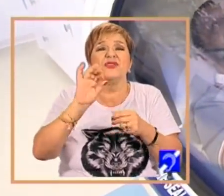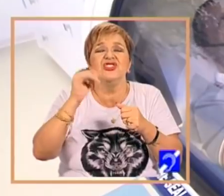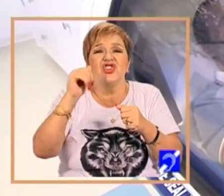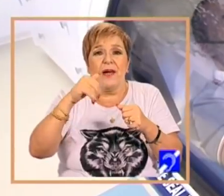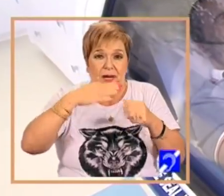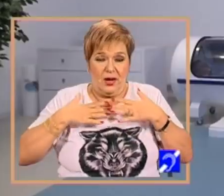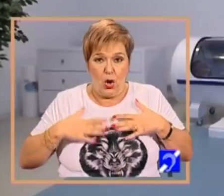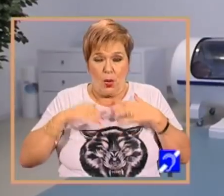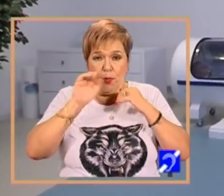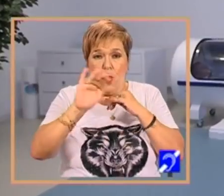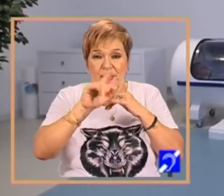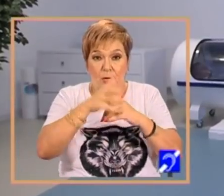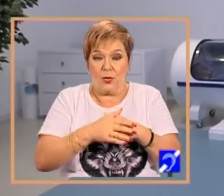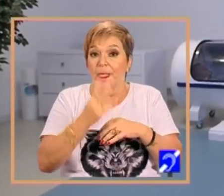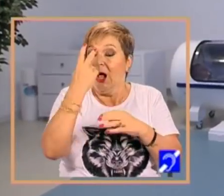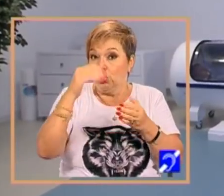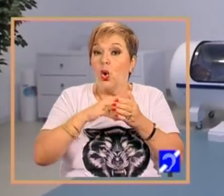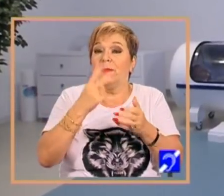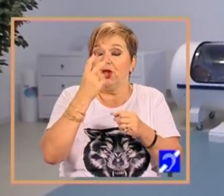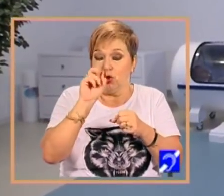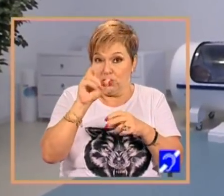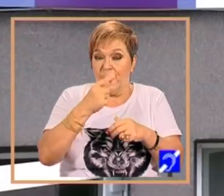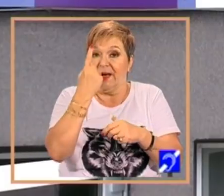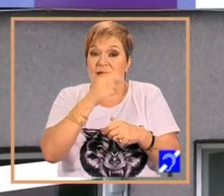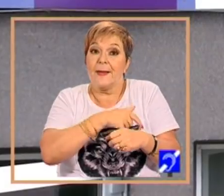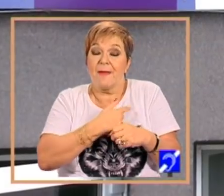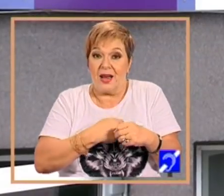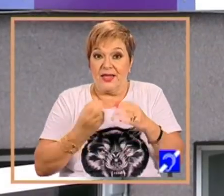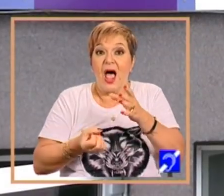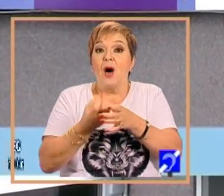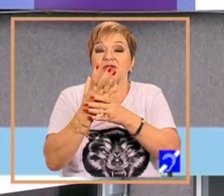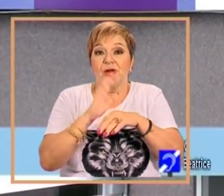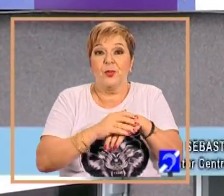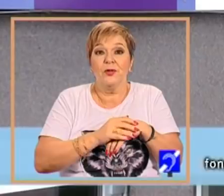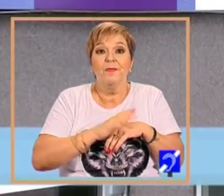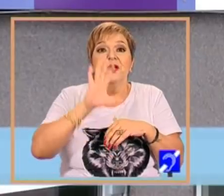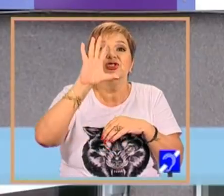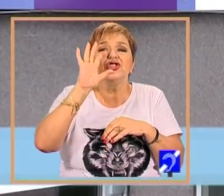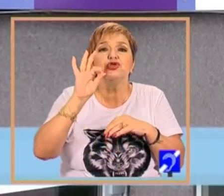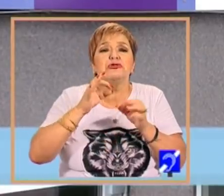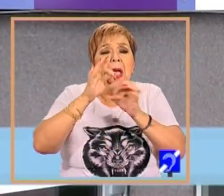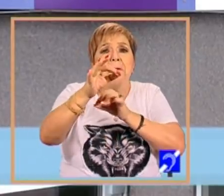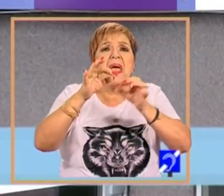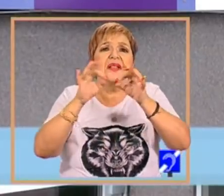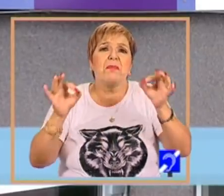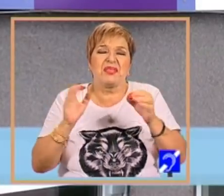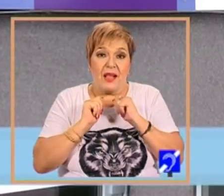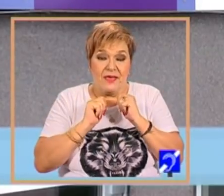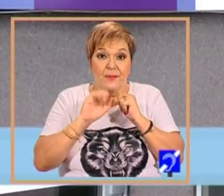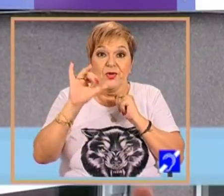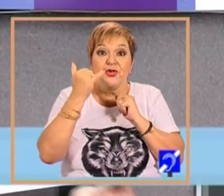În 2012, la 1 martie, am început cu 500 de metri pătrați și